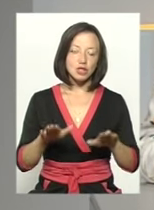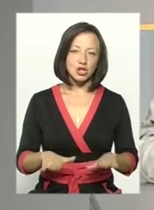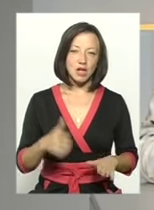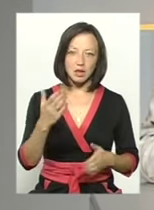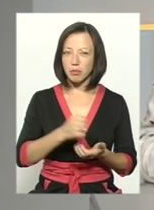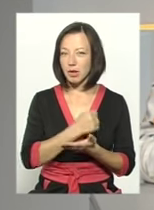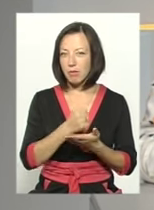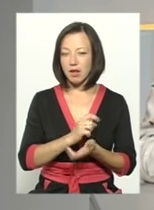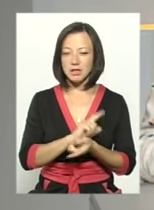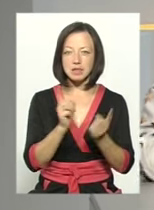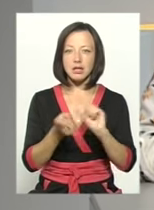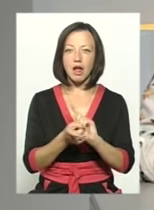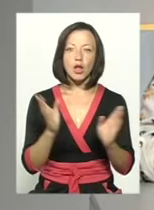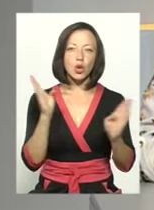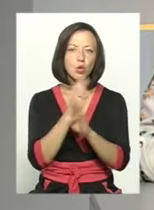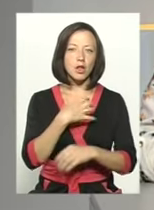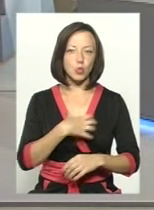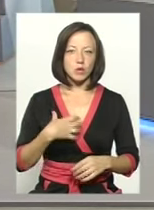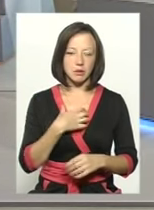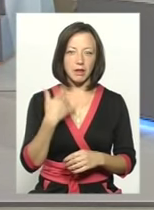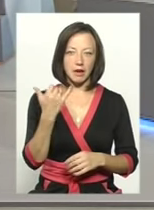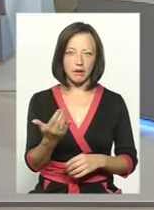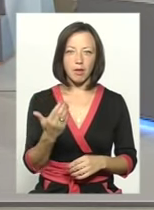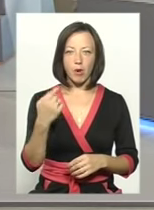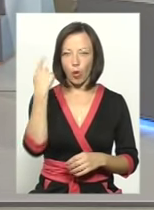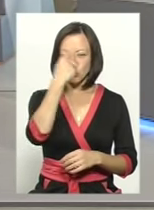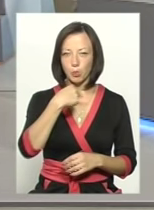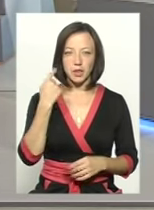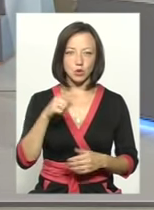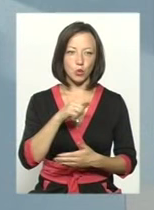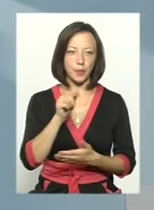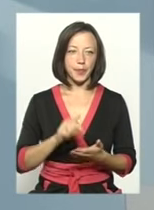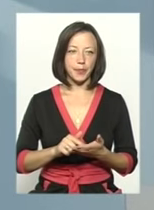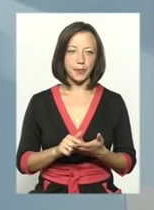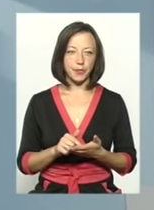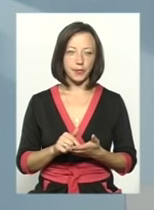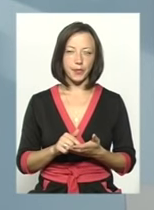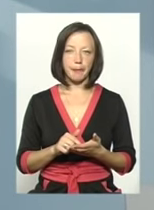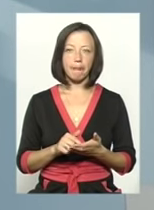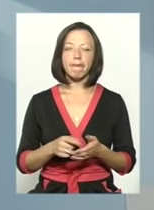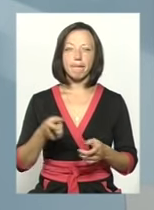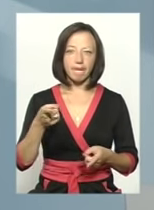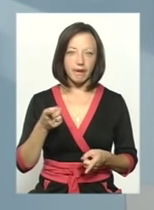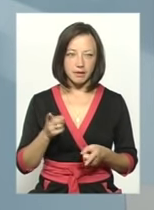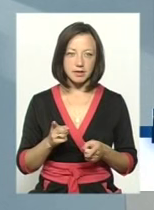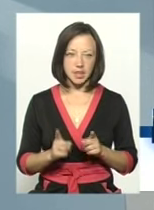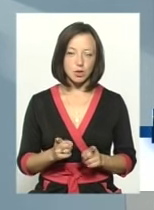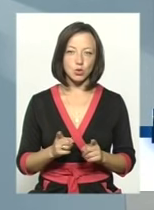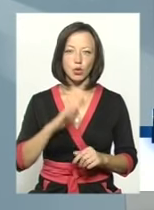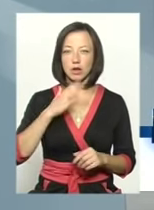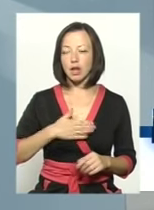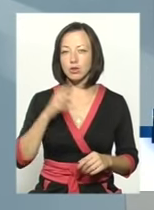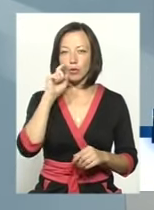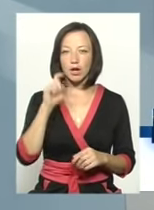приймала, які стали доленосними для тебе особисто? Дійсно, наша Україна, в принципі, як і